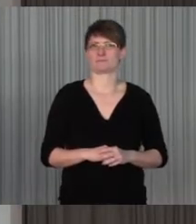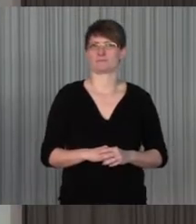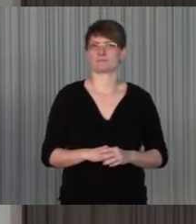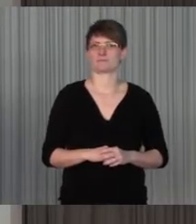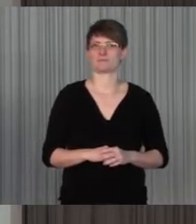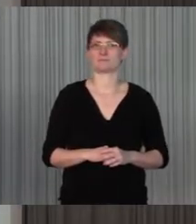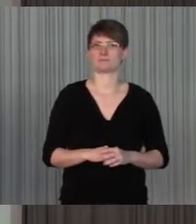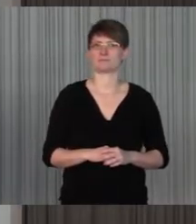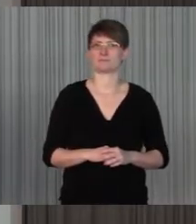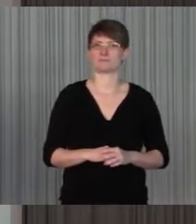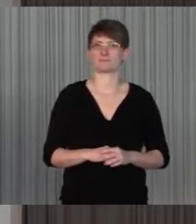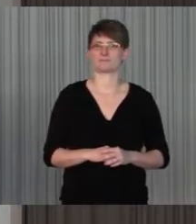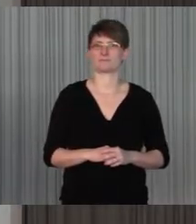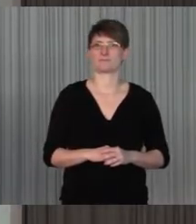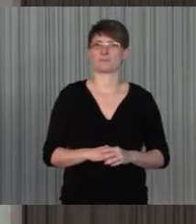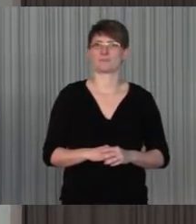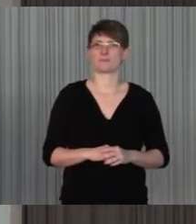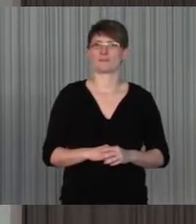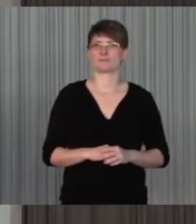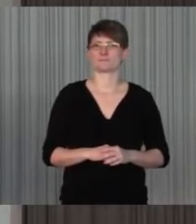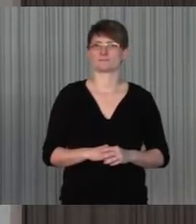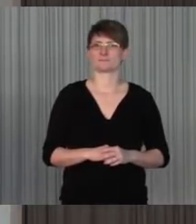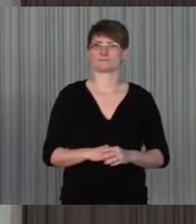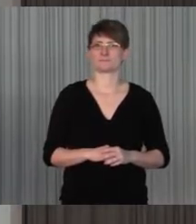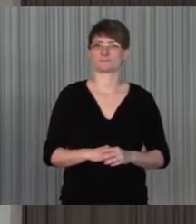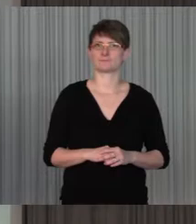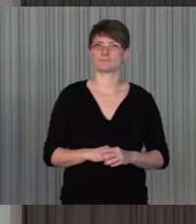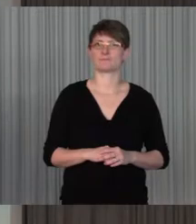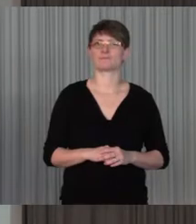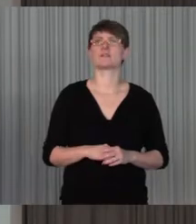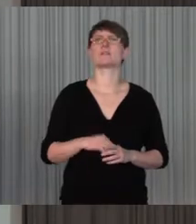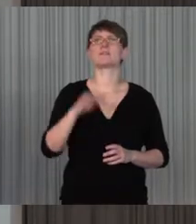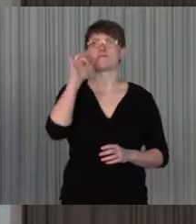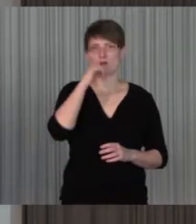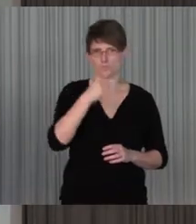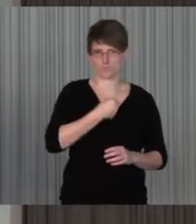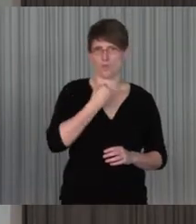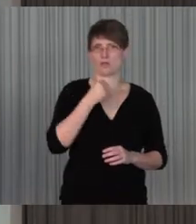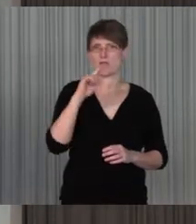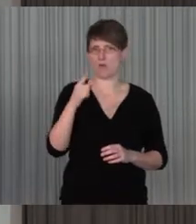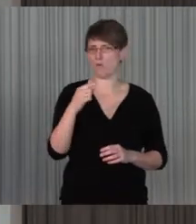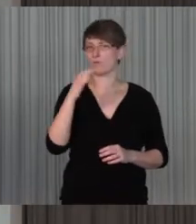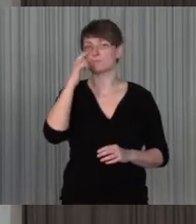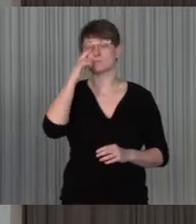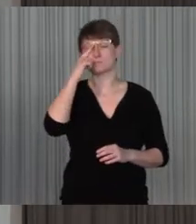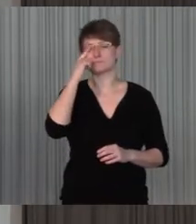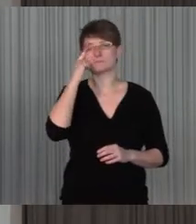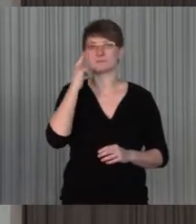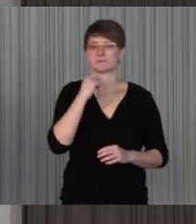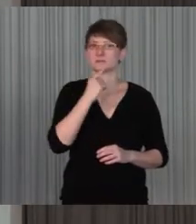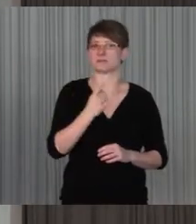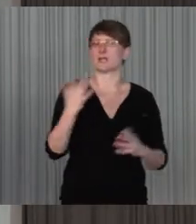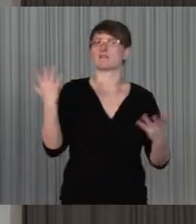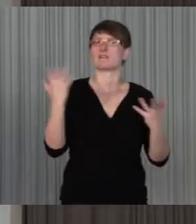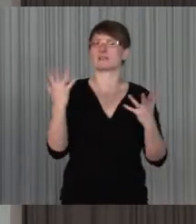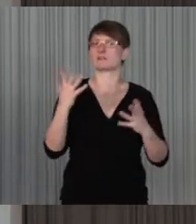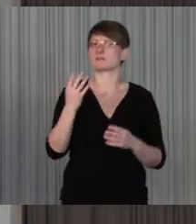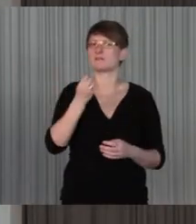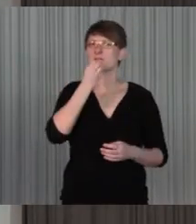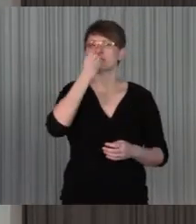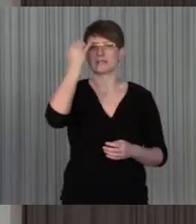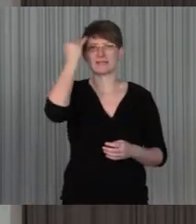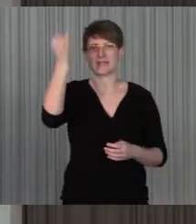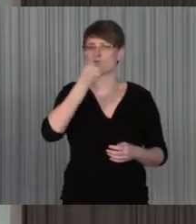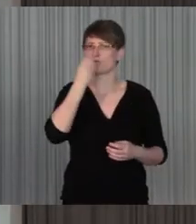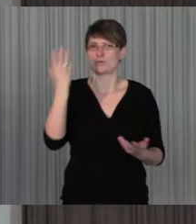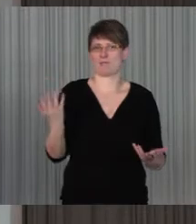benutzt. Und was, das hat Frau Zorn ja eben schon gesagt, was eben tatsächlich eine ganz wunderbare Idee dabei ist, dass sie eben